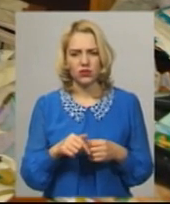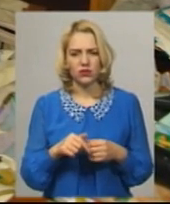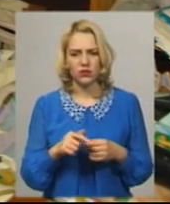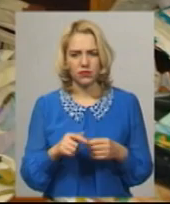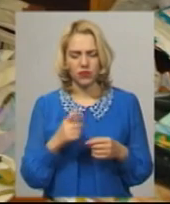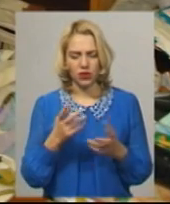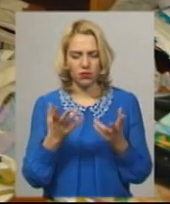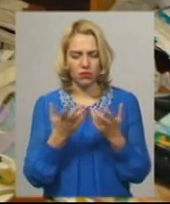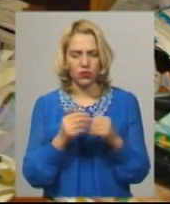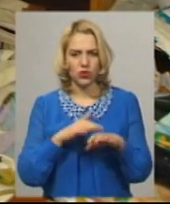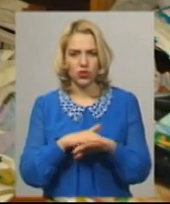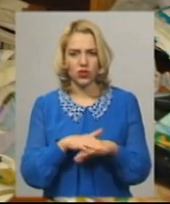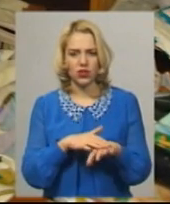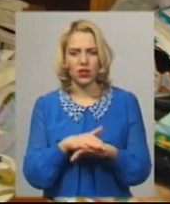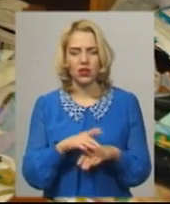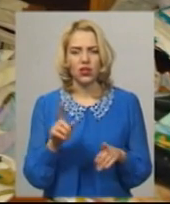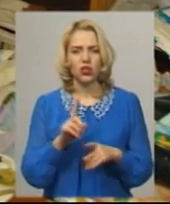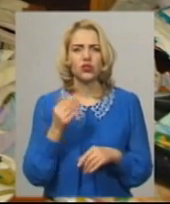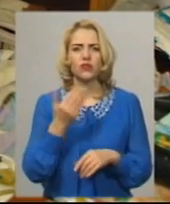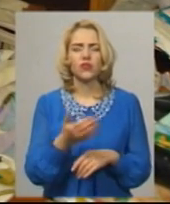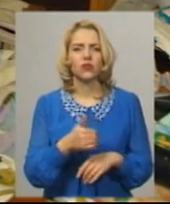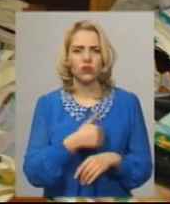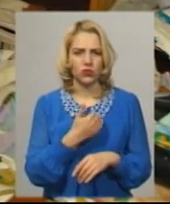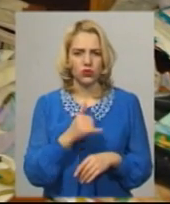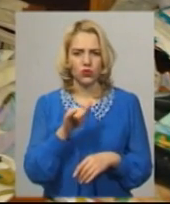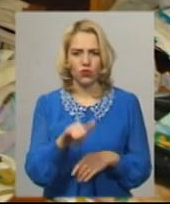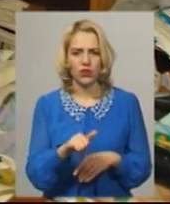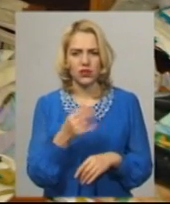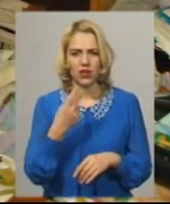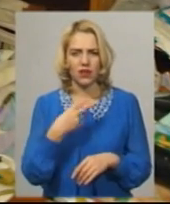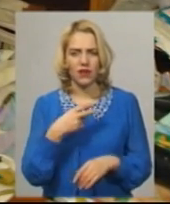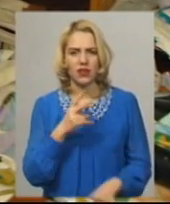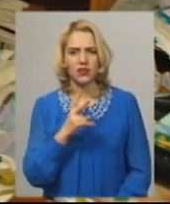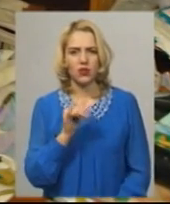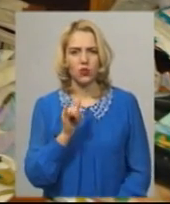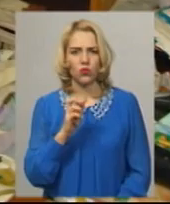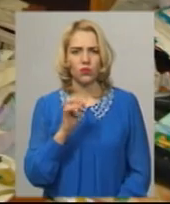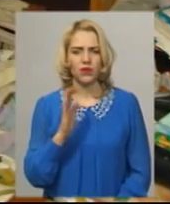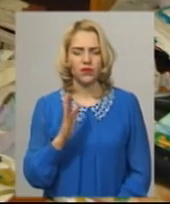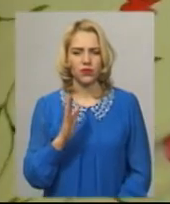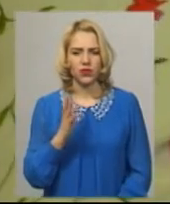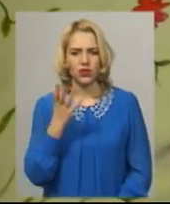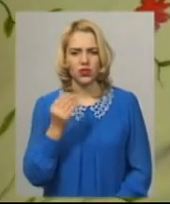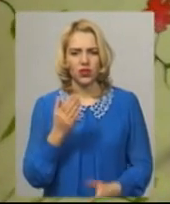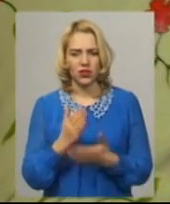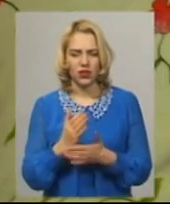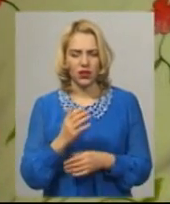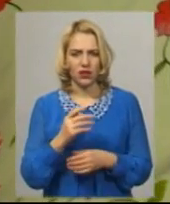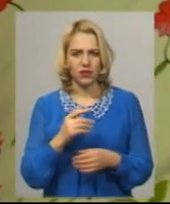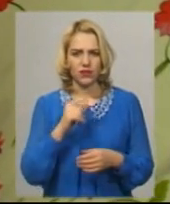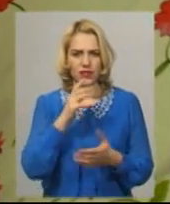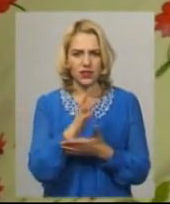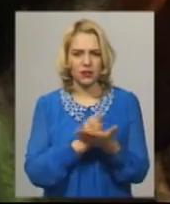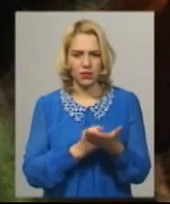пару минут, вона взяла, пересчитала, каже, що вони в вас хочуть? У вас 20 кубів ще є економії.